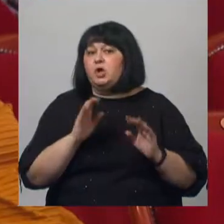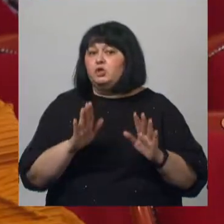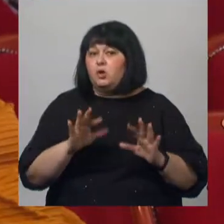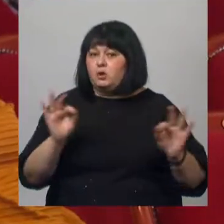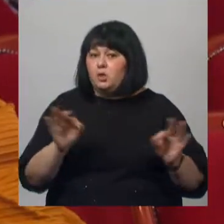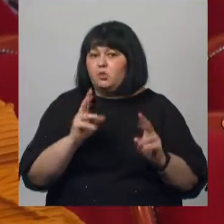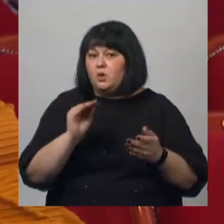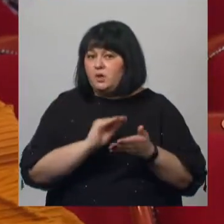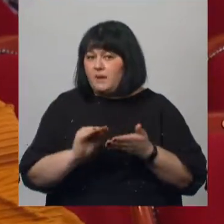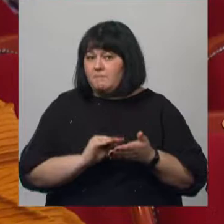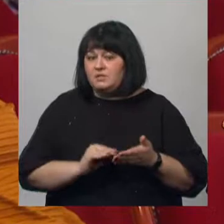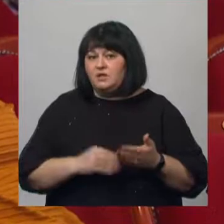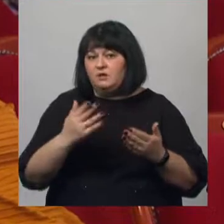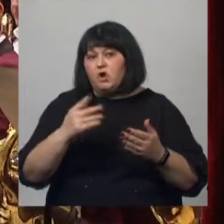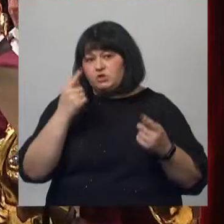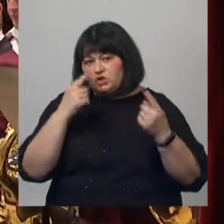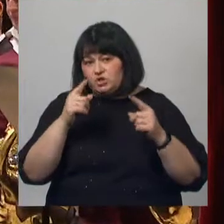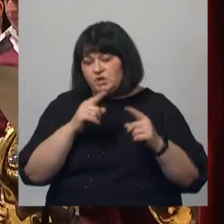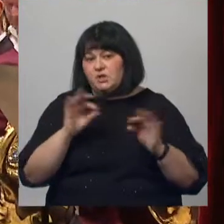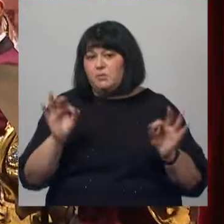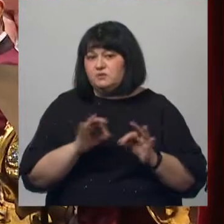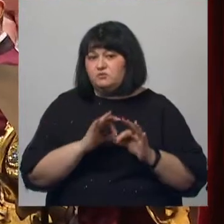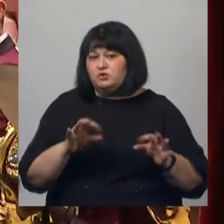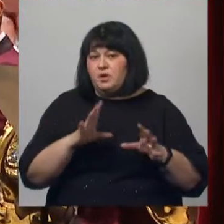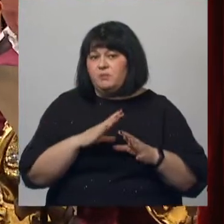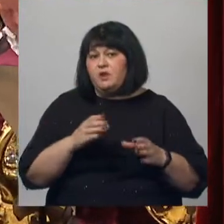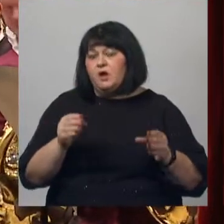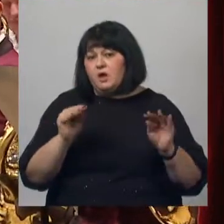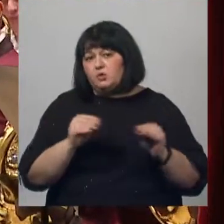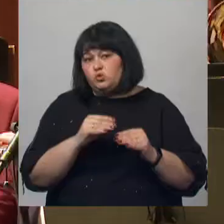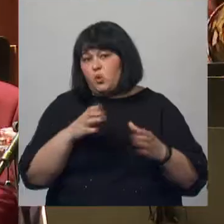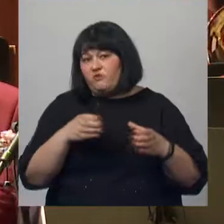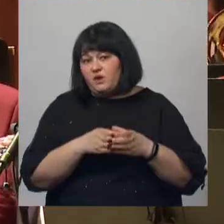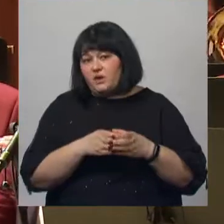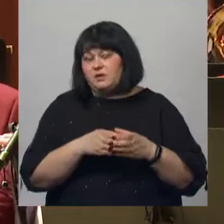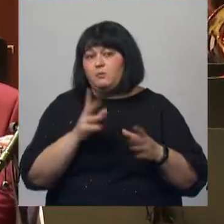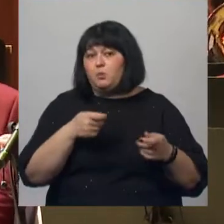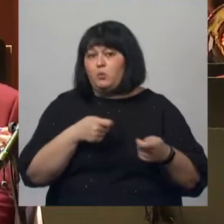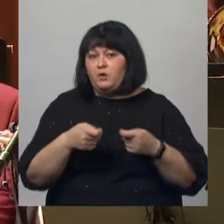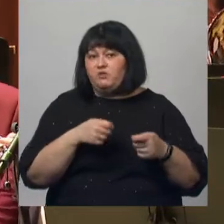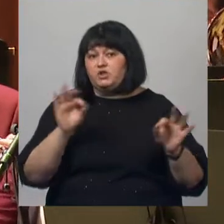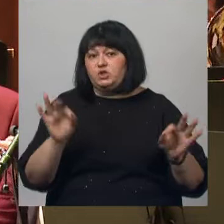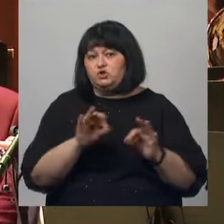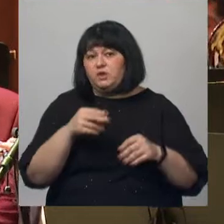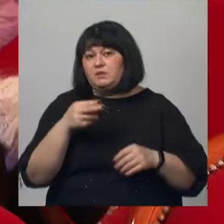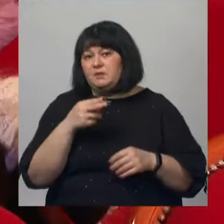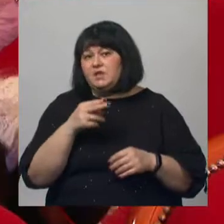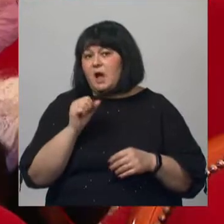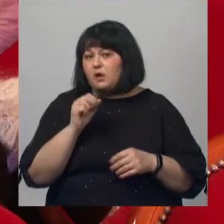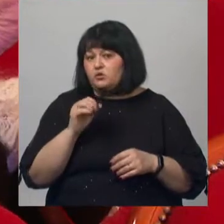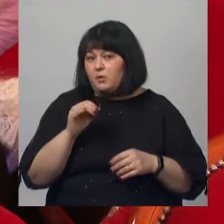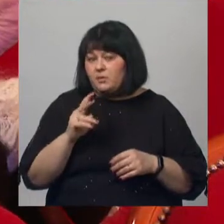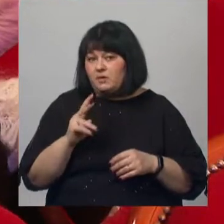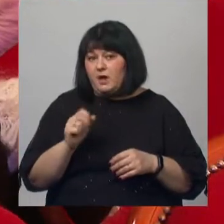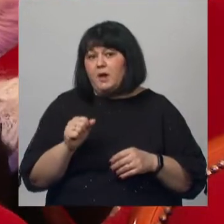композитором. Его сочинения прозвучали в исполнении концертного оркестра духовых инструментов под управлением дирижера Дмитрия Артемова и